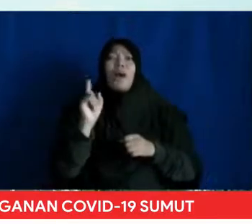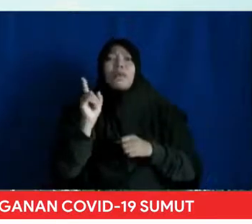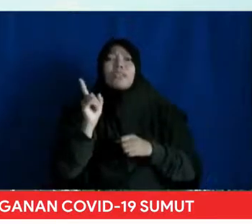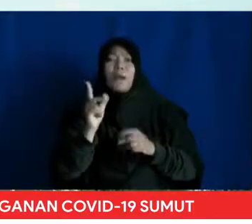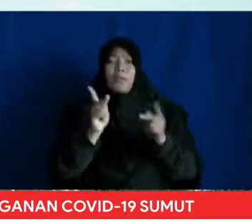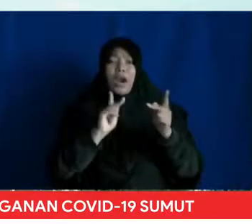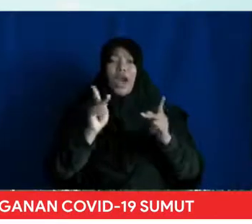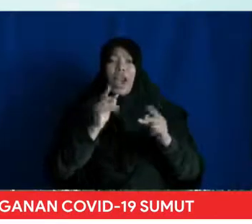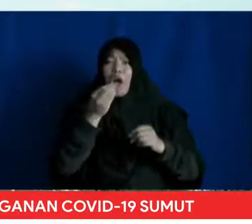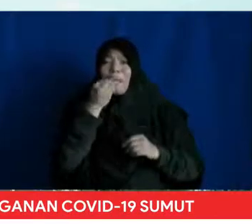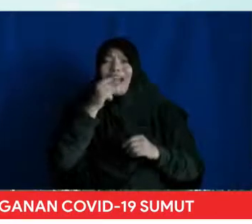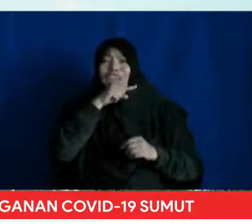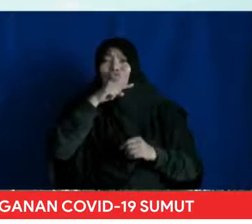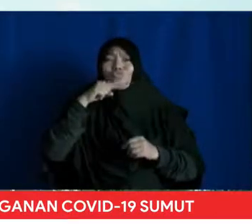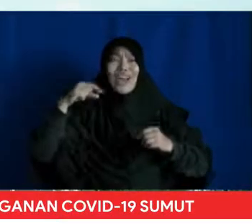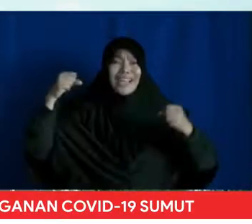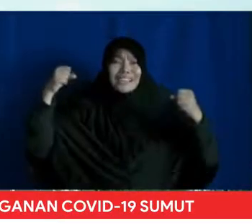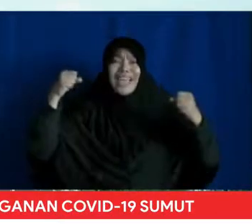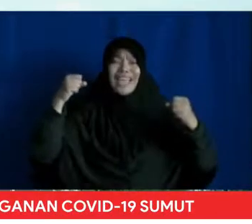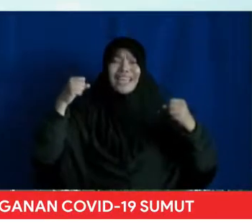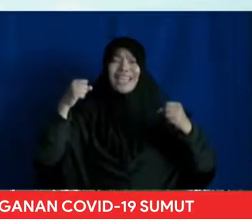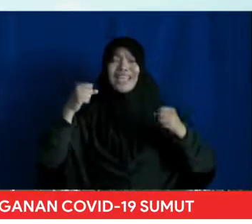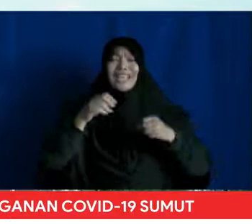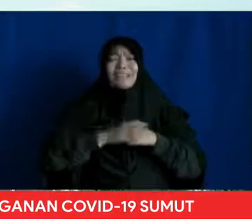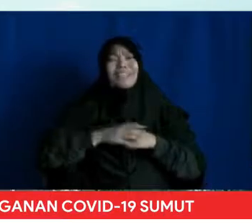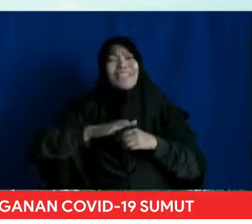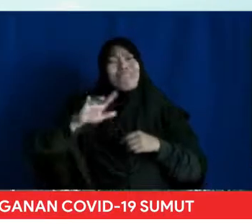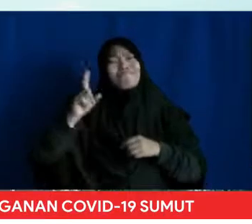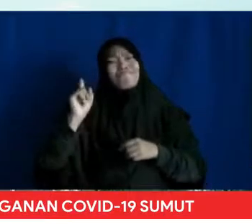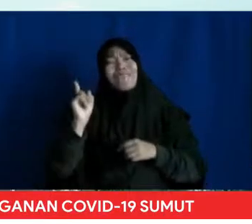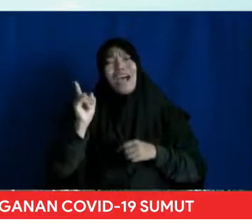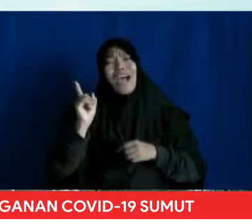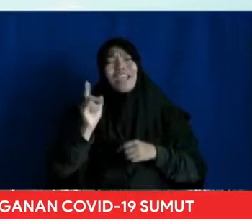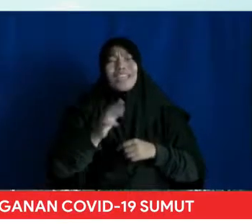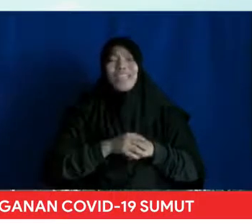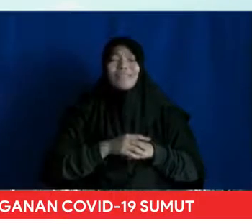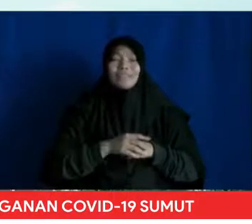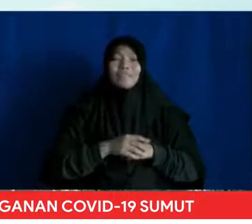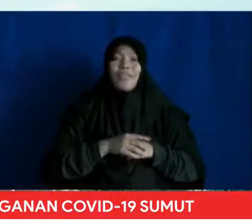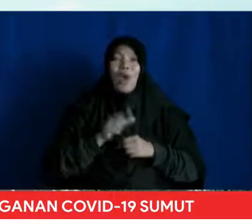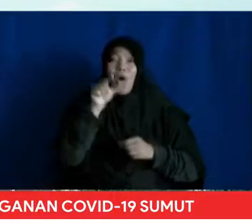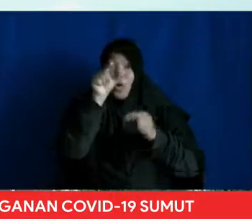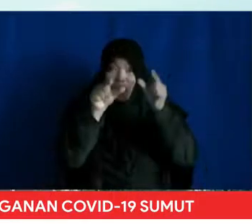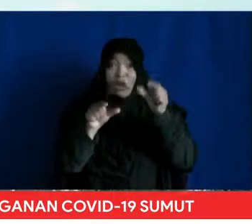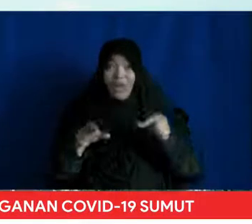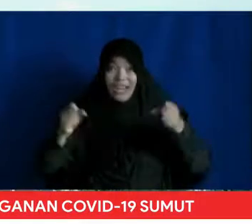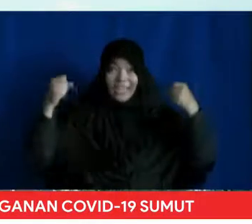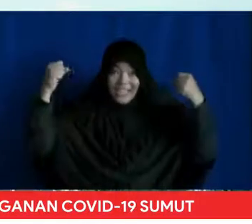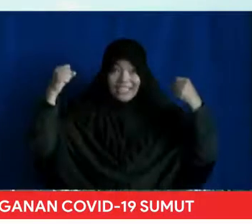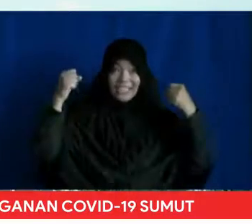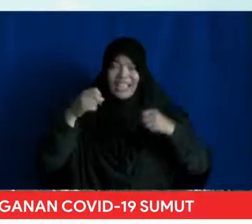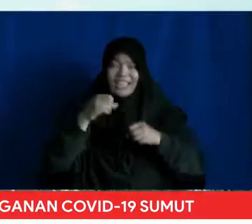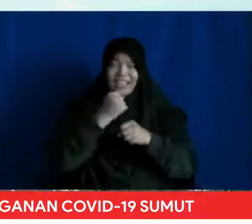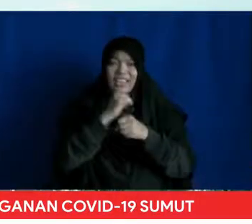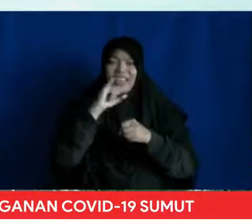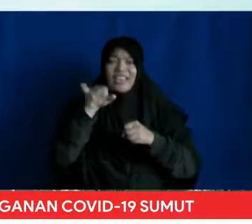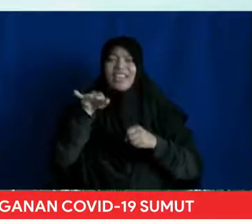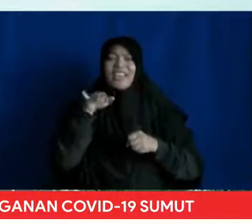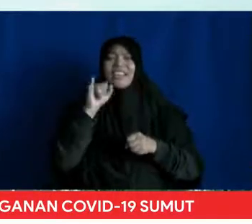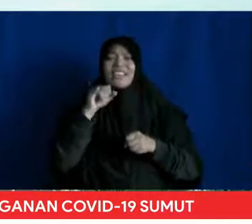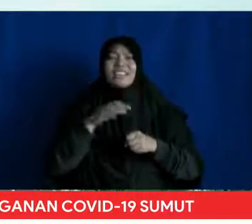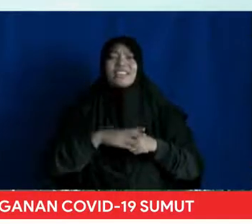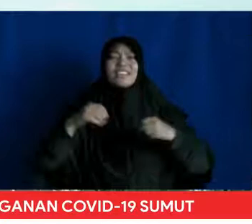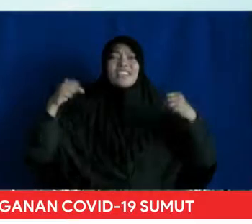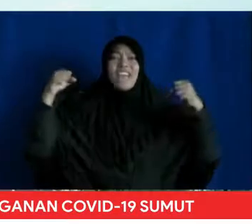tersebut sangat rentan terhadap infeksi COVID-19 Sementara itu Orang yang bergizi baik Dengan kebutuhan energinya telah